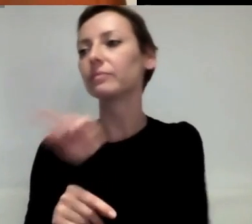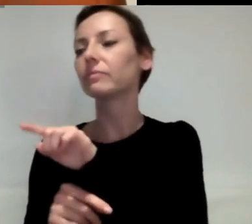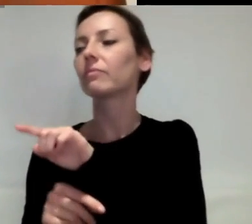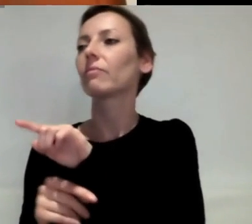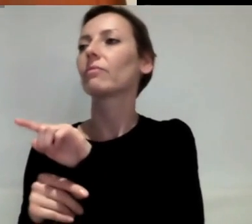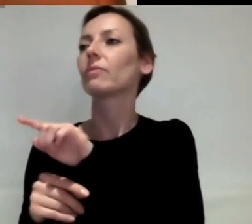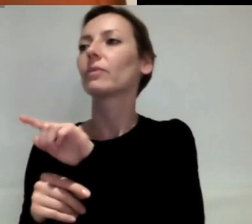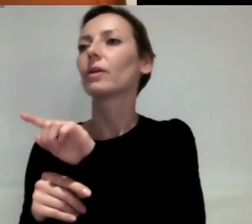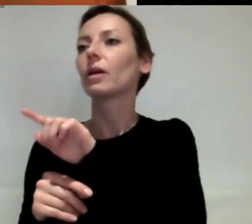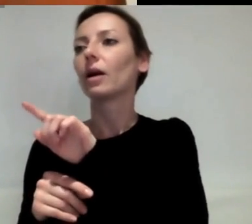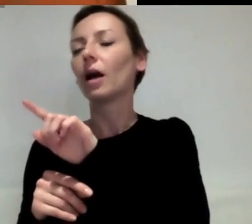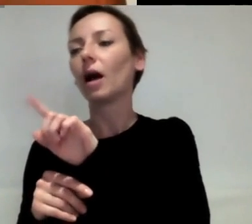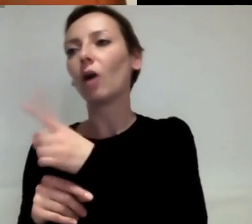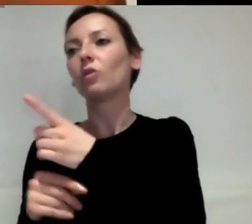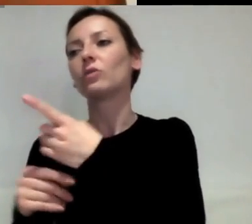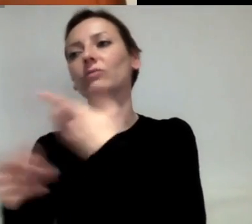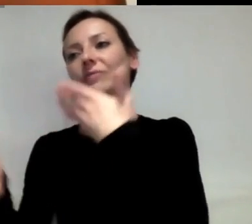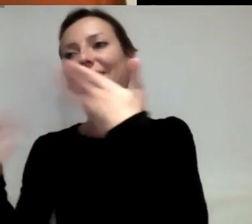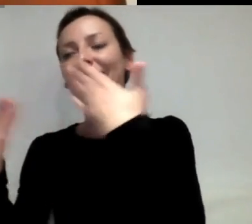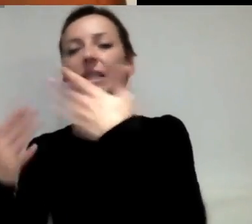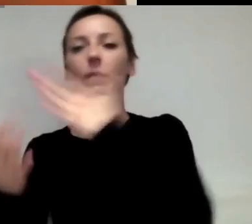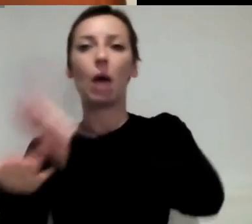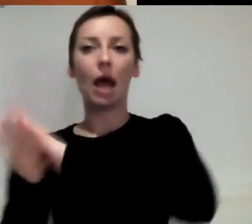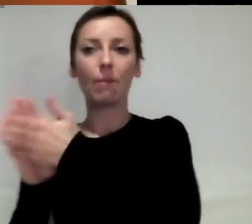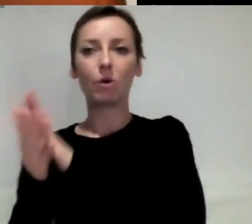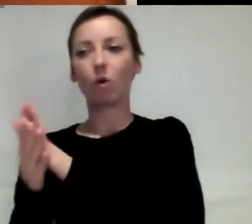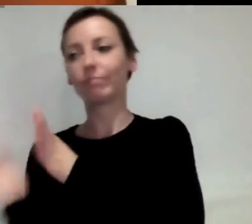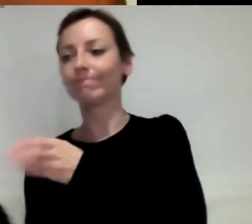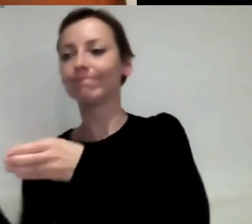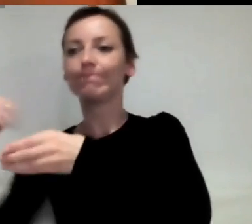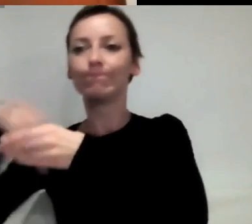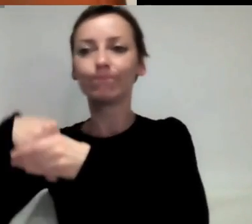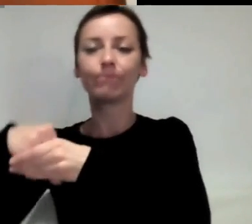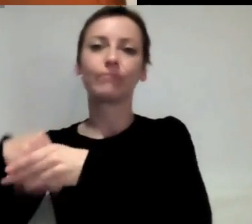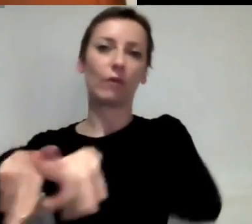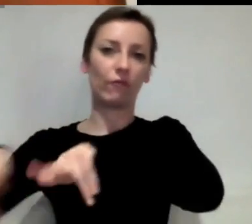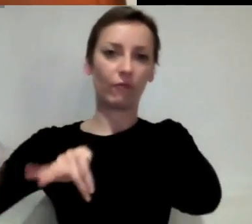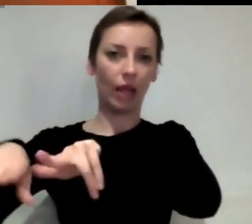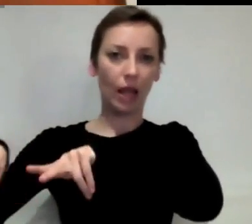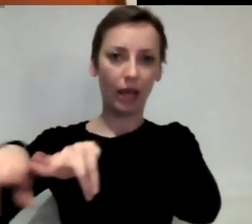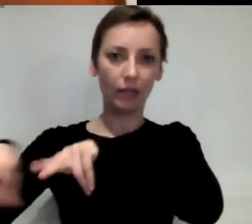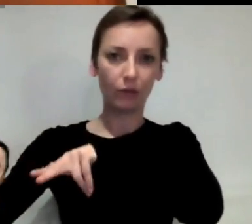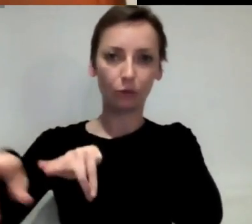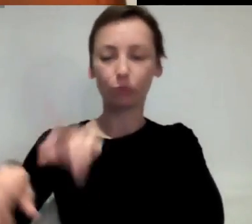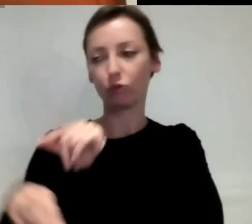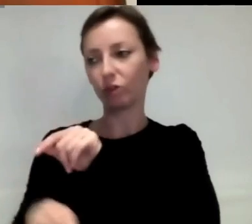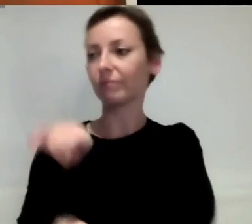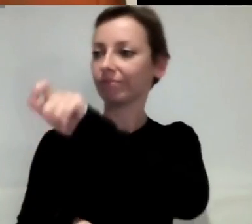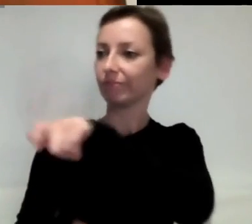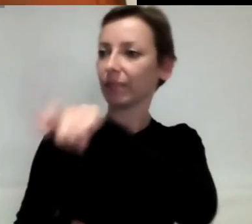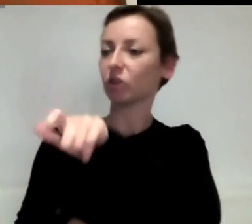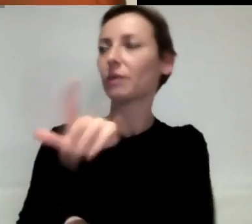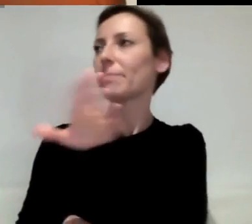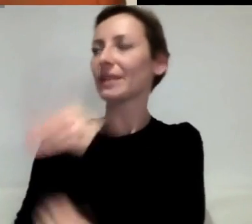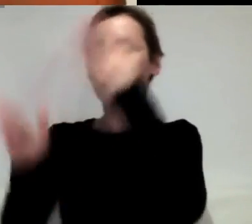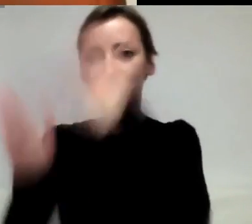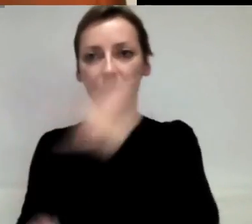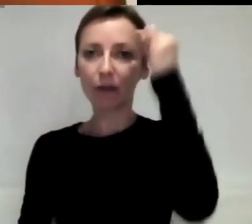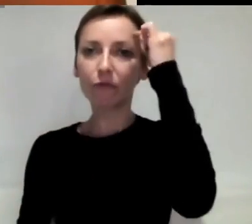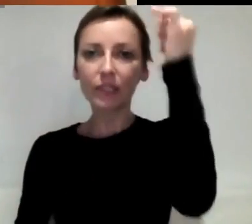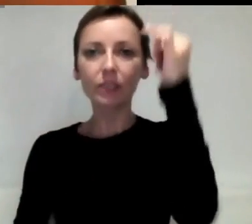Frankreich federführend mitverhandelt hat. Und Thierry Pech, also das sind Leute, die fachliche Expertise haben, aber auch gesellschaftlich anerkannt sind.